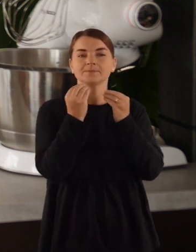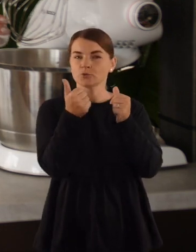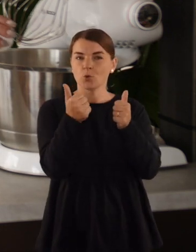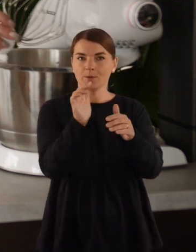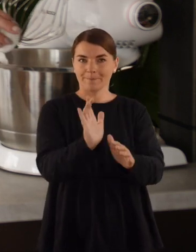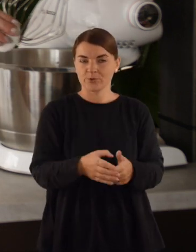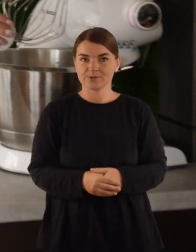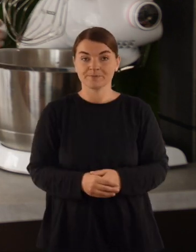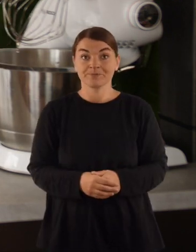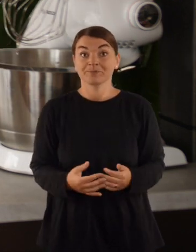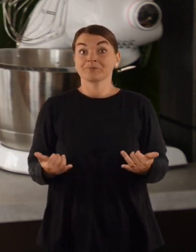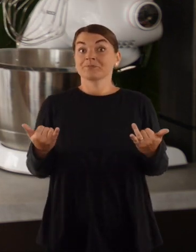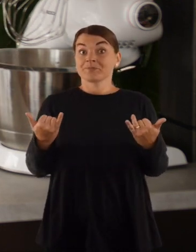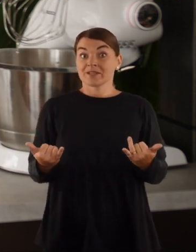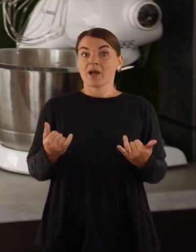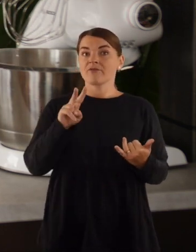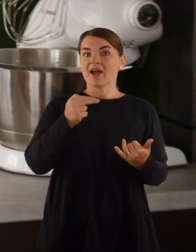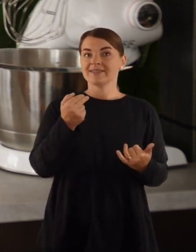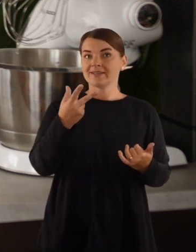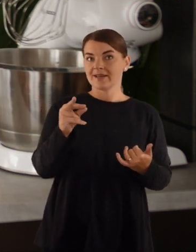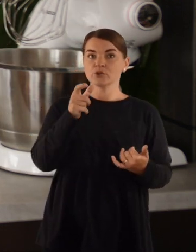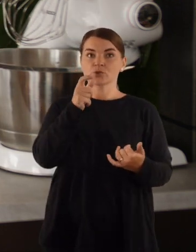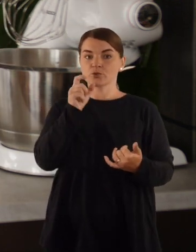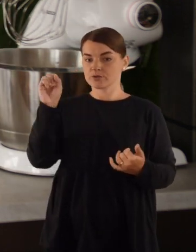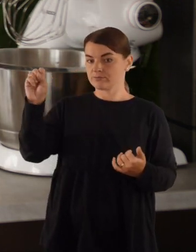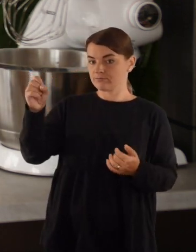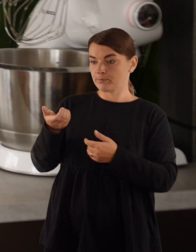apalkaliuką duos. Šiek tiek vanylės cukraus,